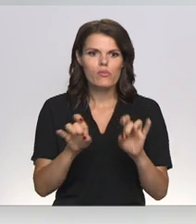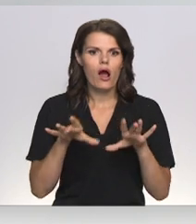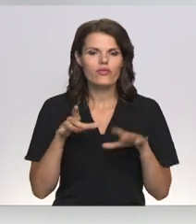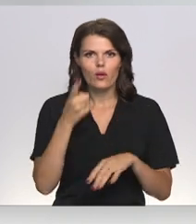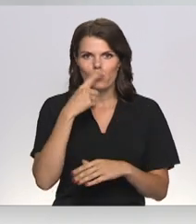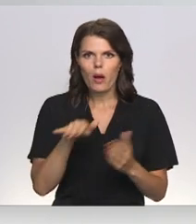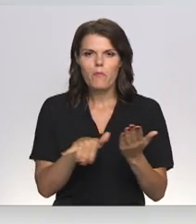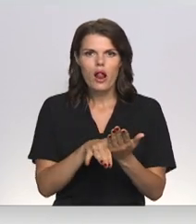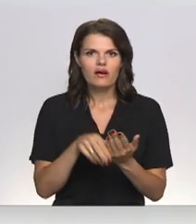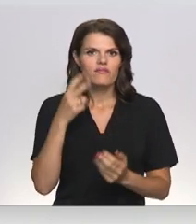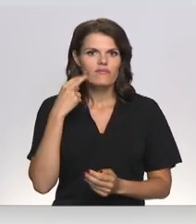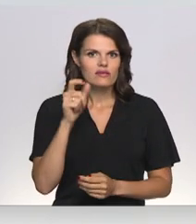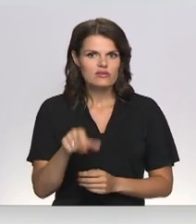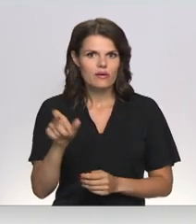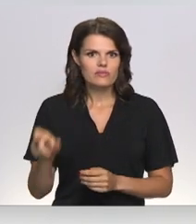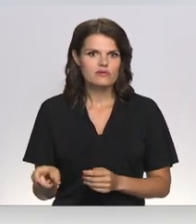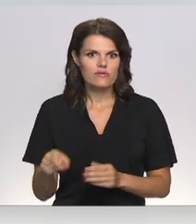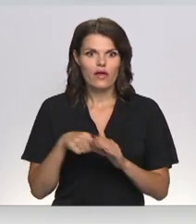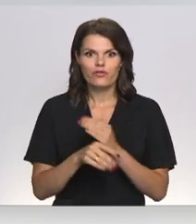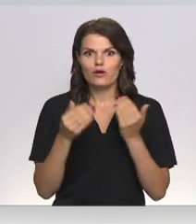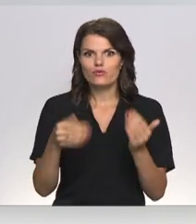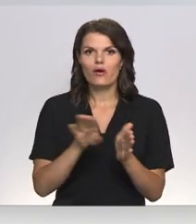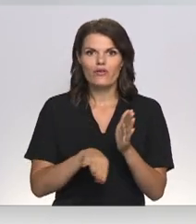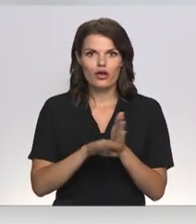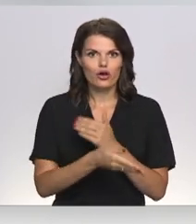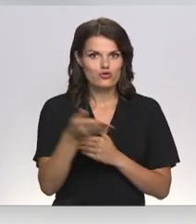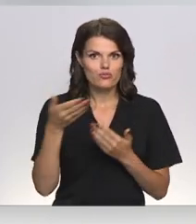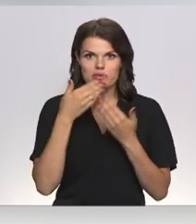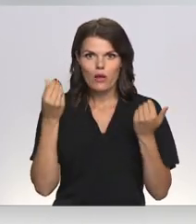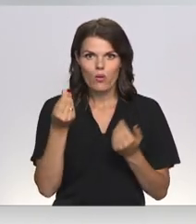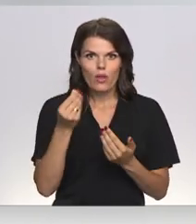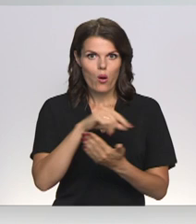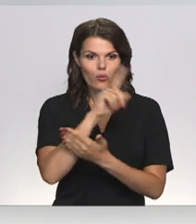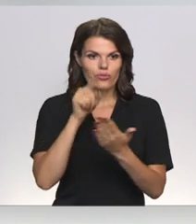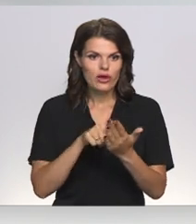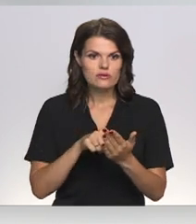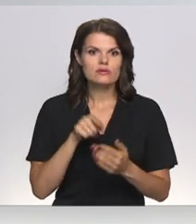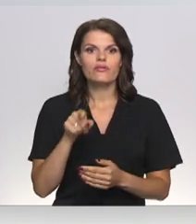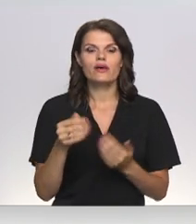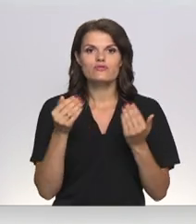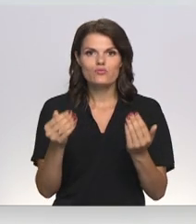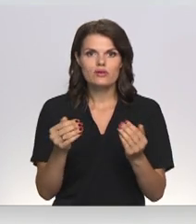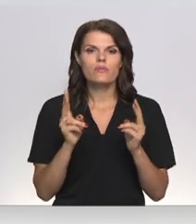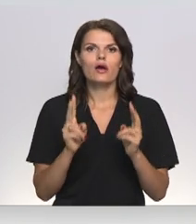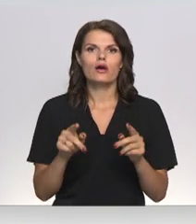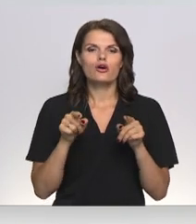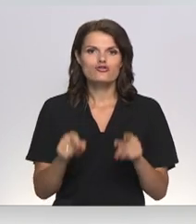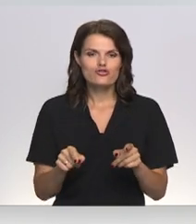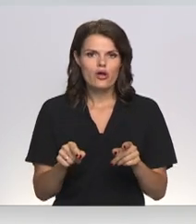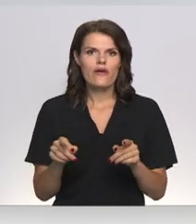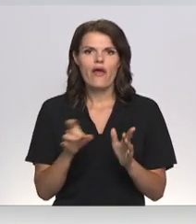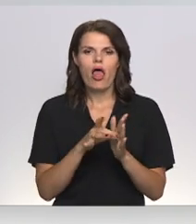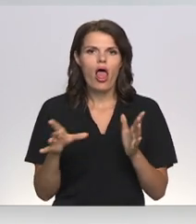palīdzību senioriem. Tas nozīmē, ka vienkāršiems nav naudas? Tas nozīmē, ka šajā energetiskajā